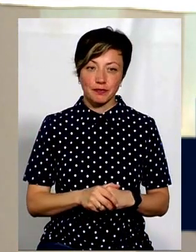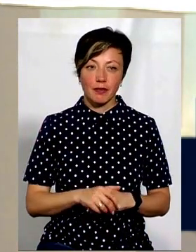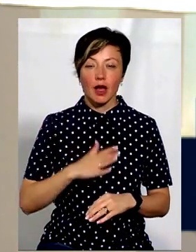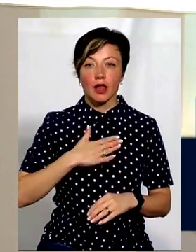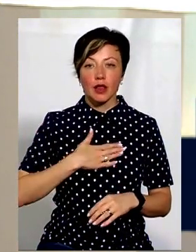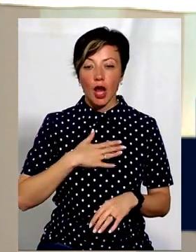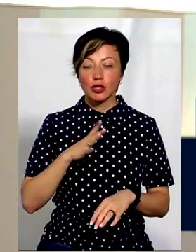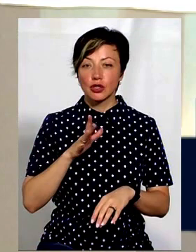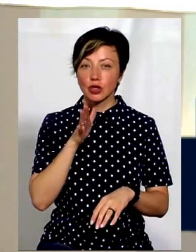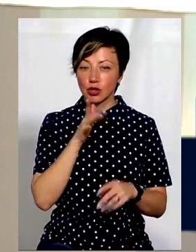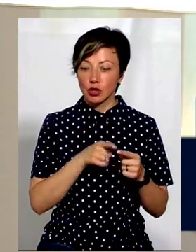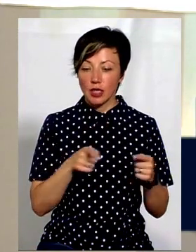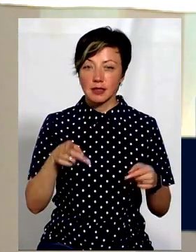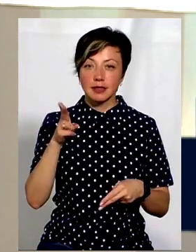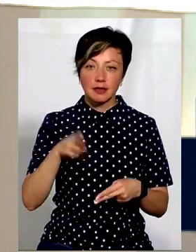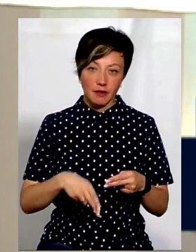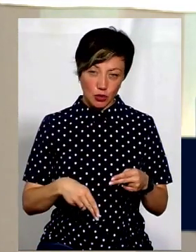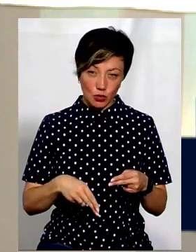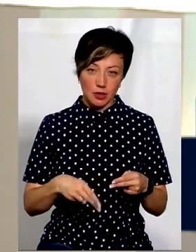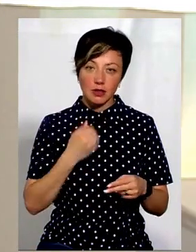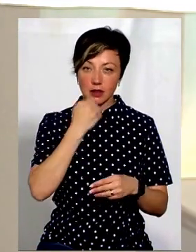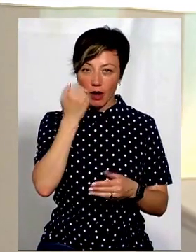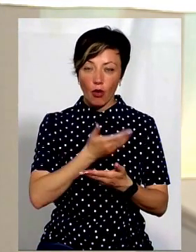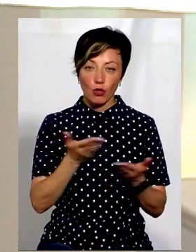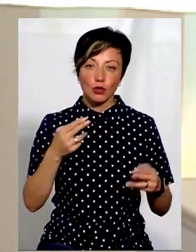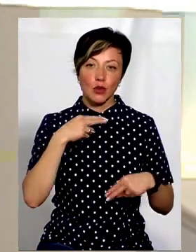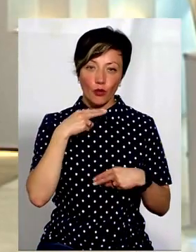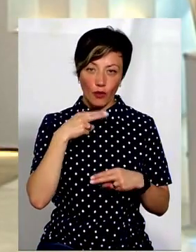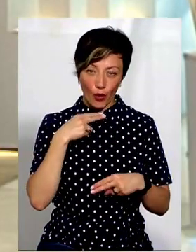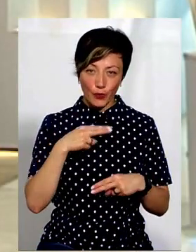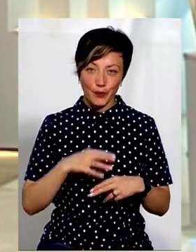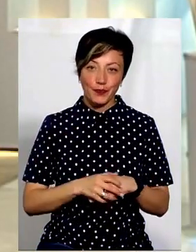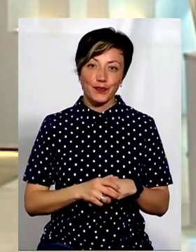Наш час в етері завершується. Дякую за увагу.